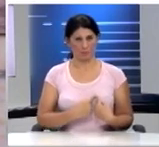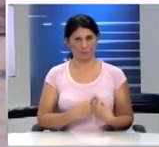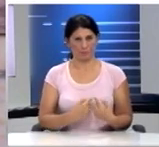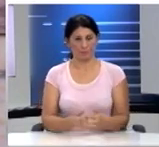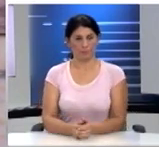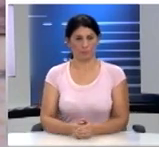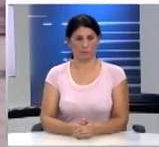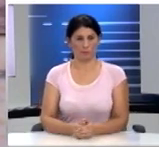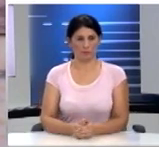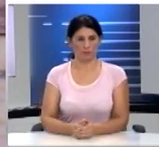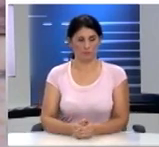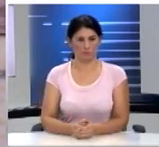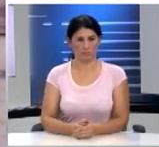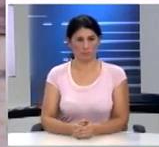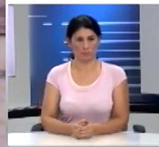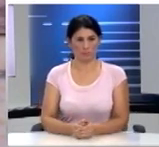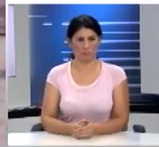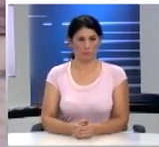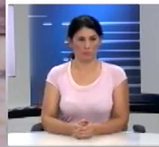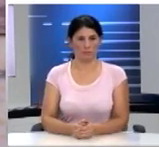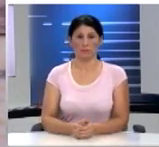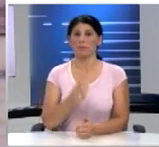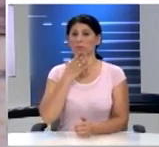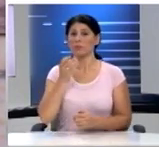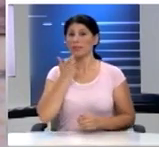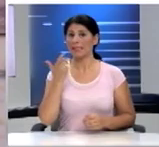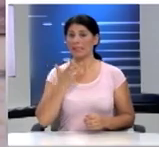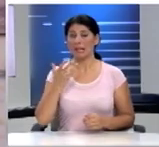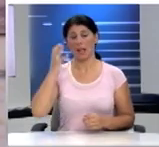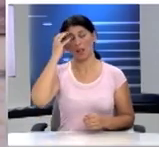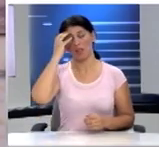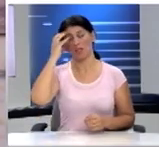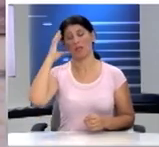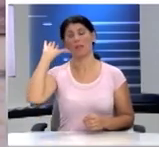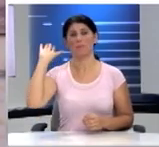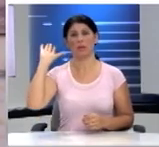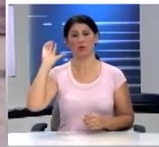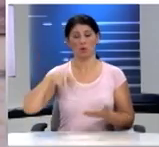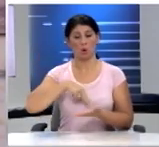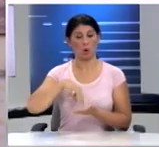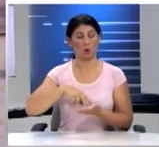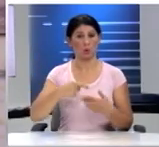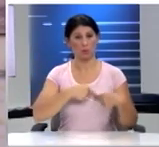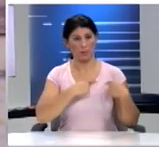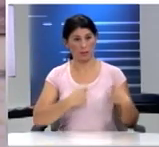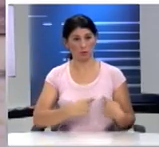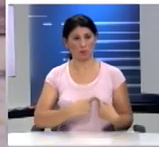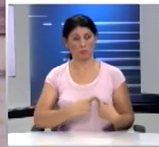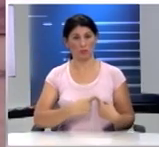επειδή είστε σε ηλικία που μπορεί να μην θυμάστε το ρόλο του εθελοντισμού στους